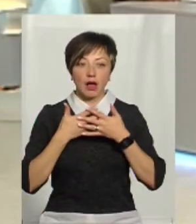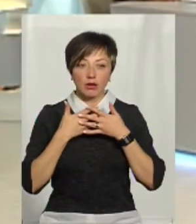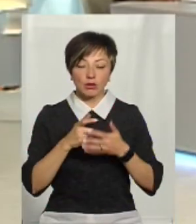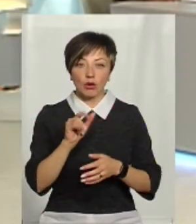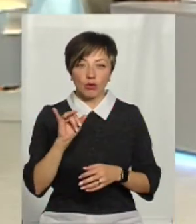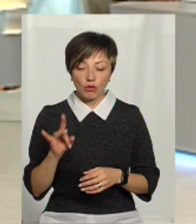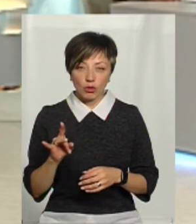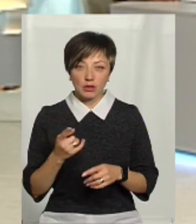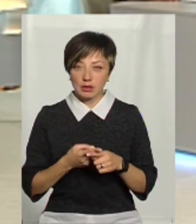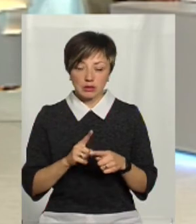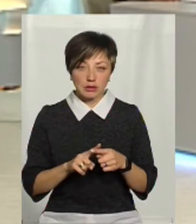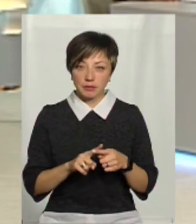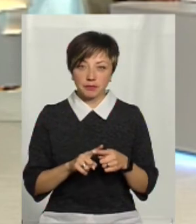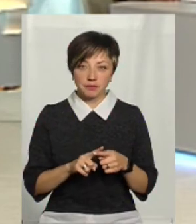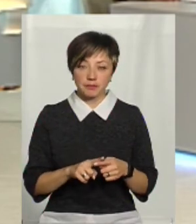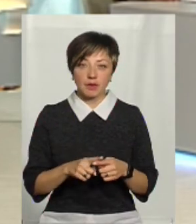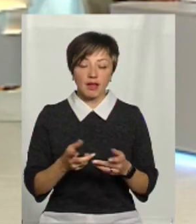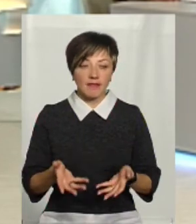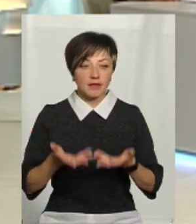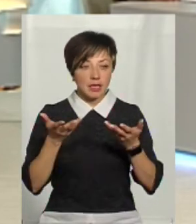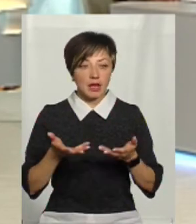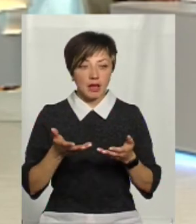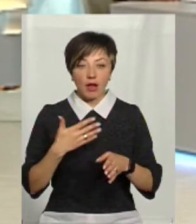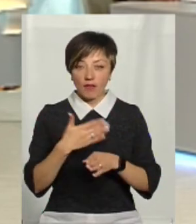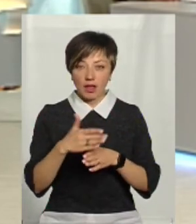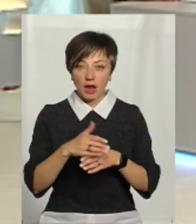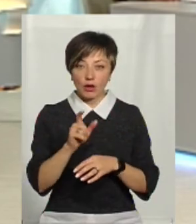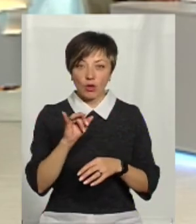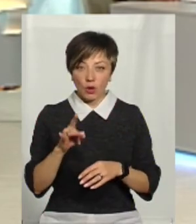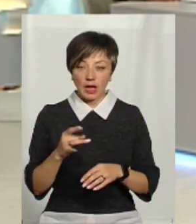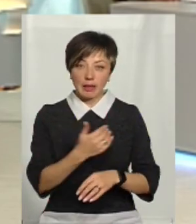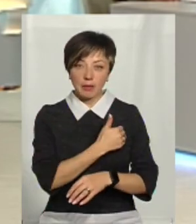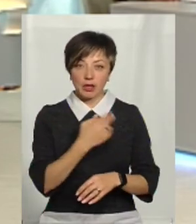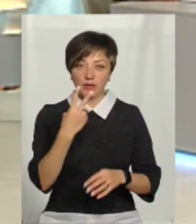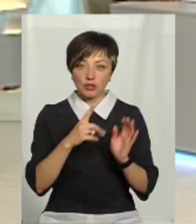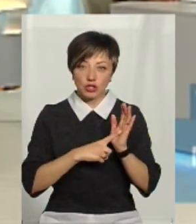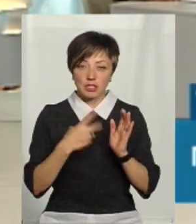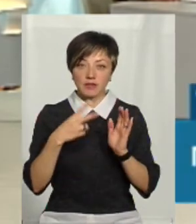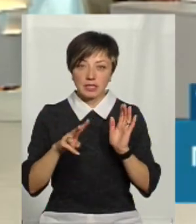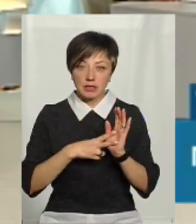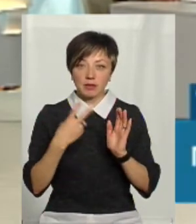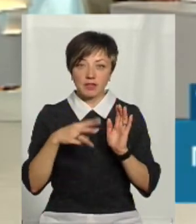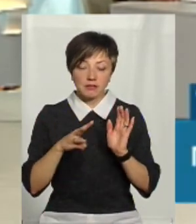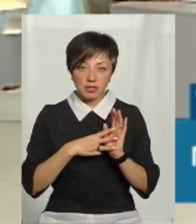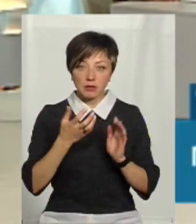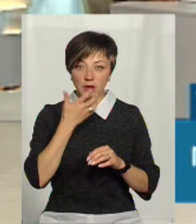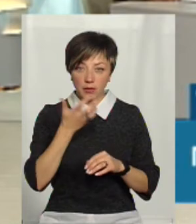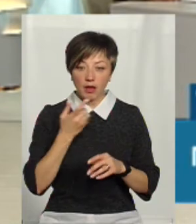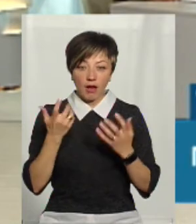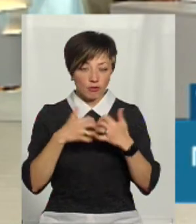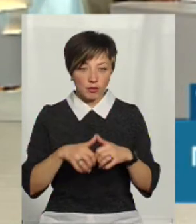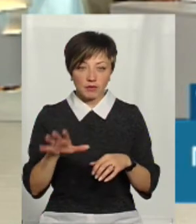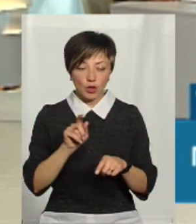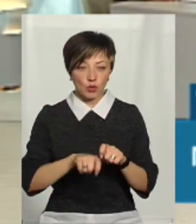пари, ті чи інші, тому що виділяється хлор, там вже температура ще 26, 27, 28 градусів, там теж